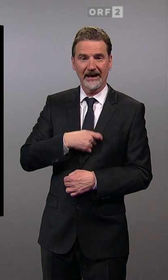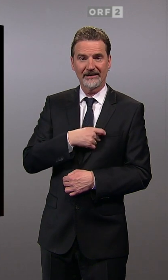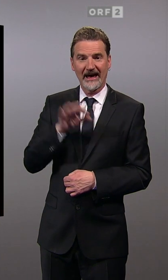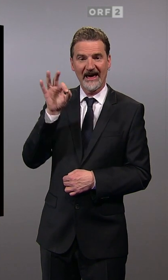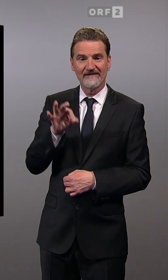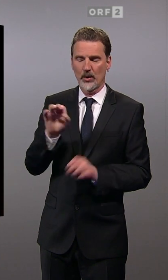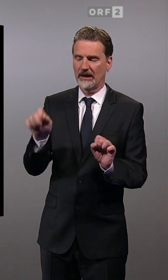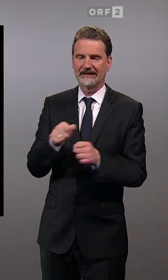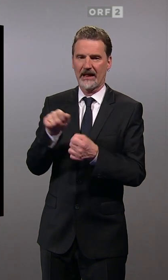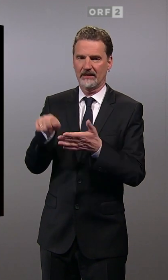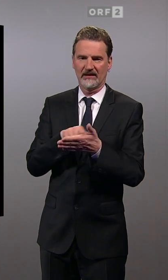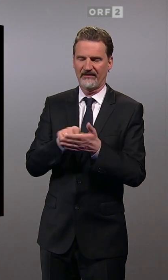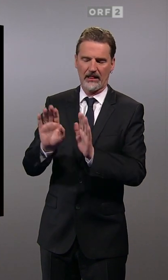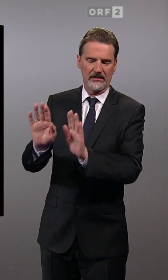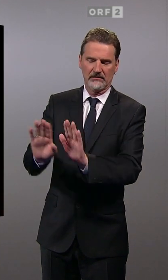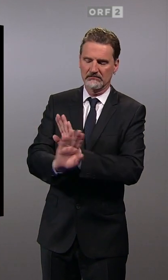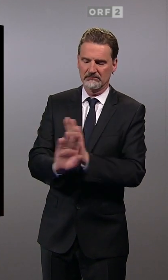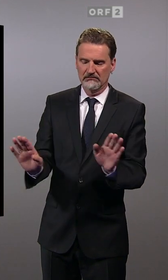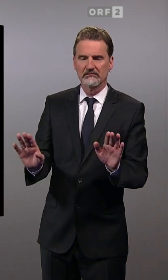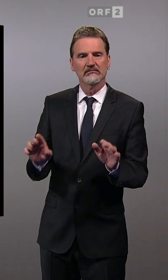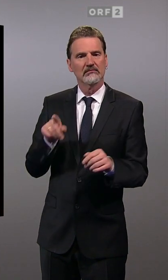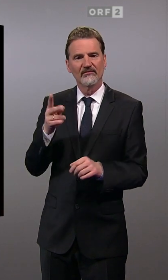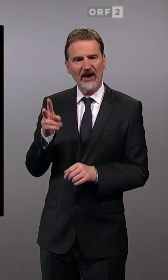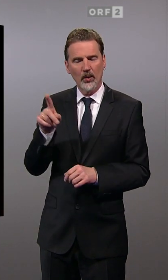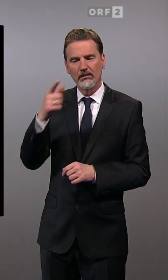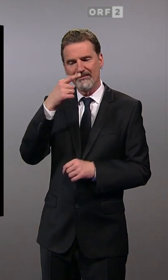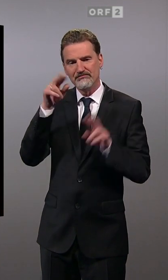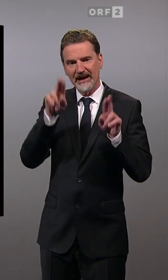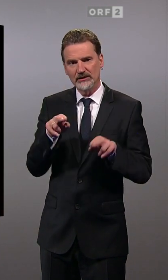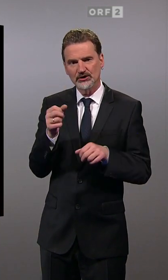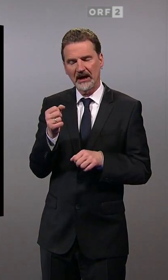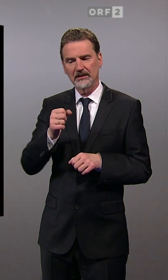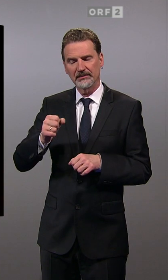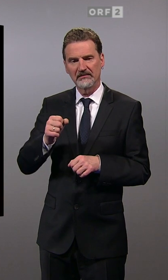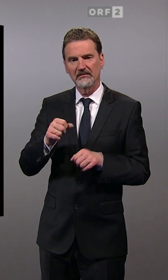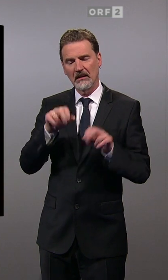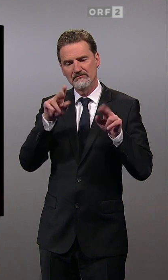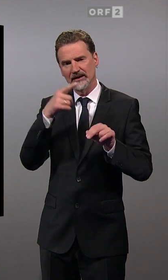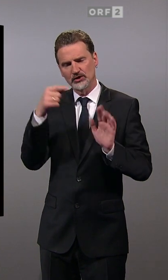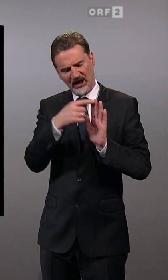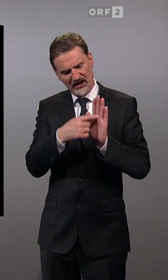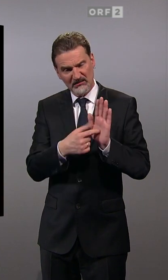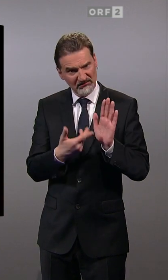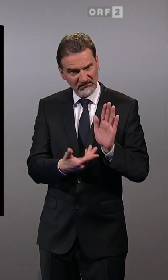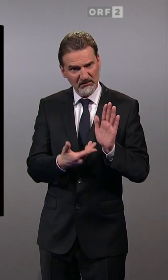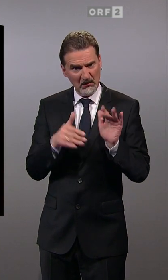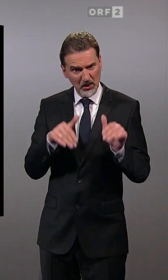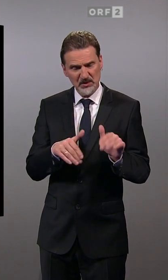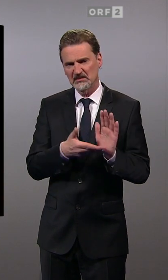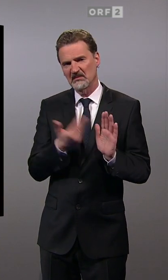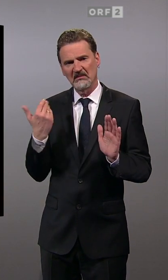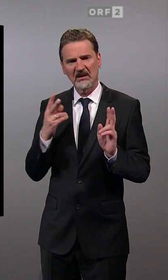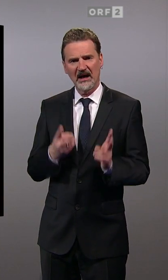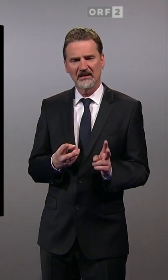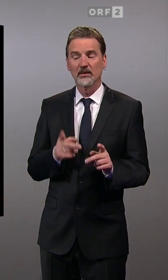nicht wählbar und sie ist auch nicht wählbar, weil sie Menschenrechte infrage stellt, weil sie die Menschlichkeit infrage stellt und weil sie den